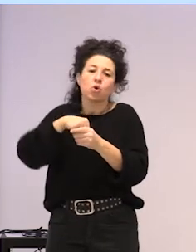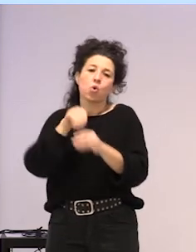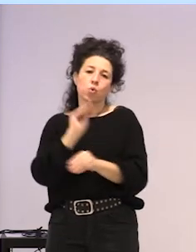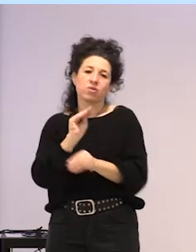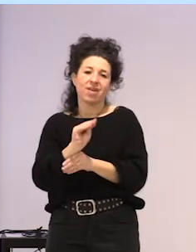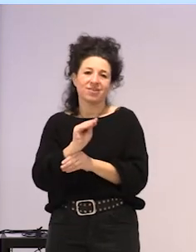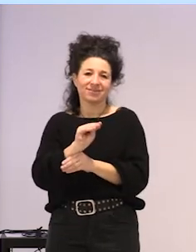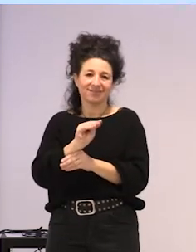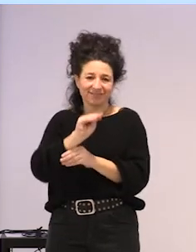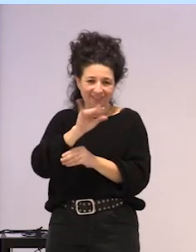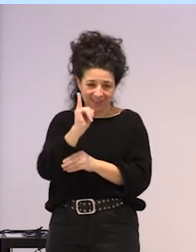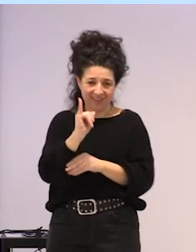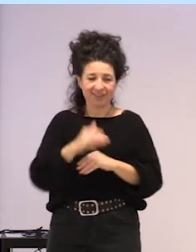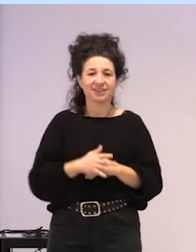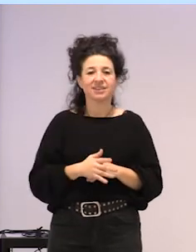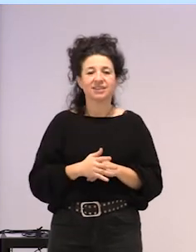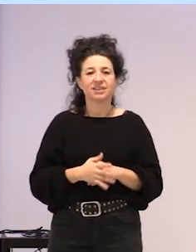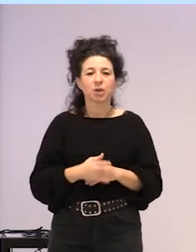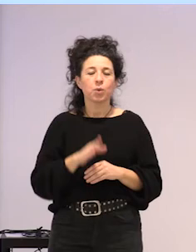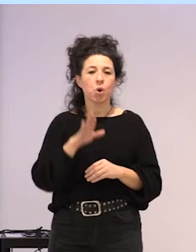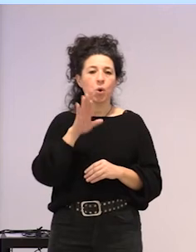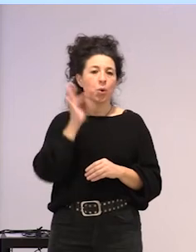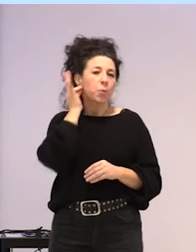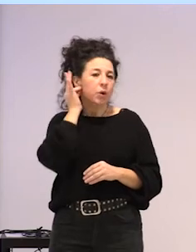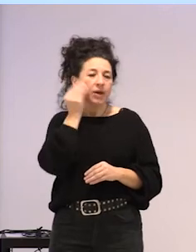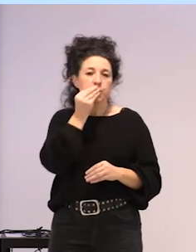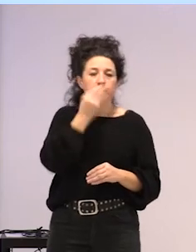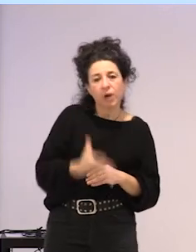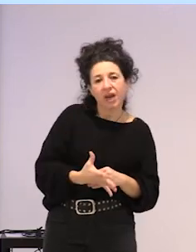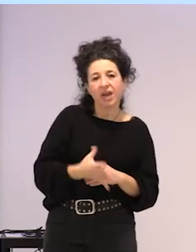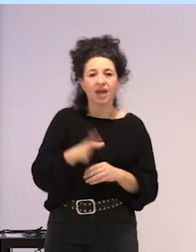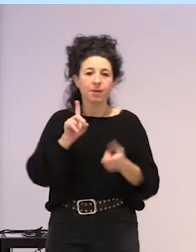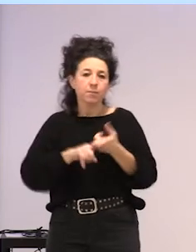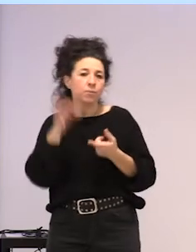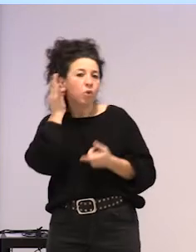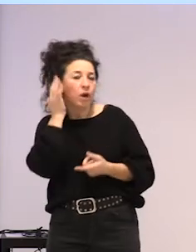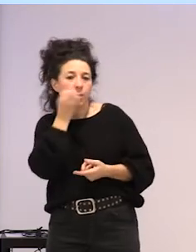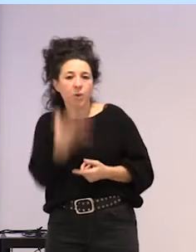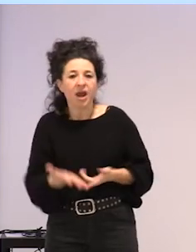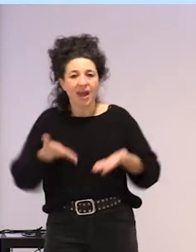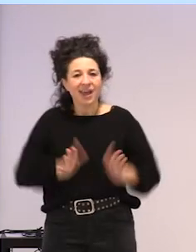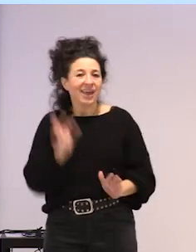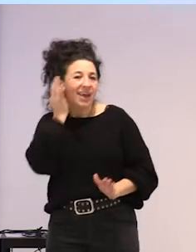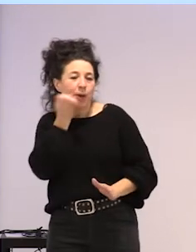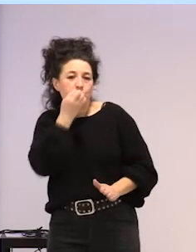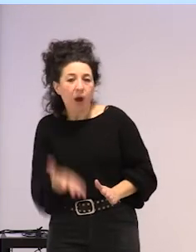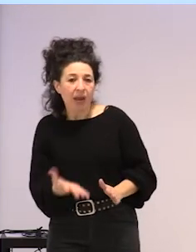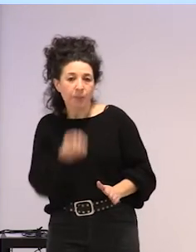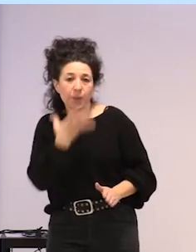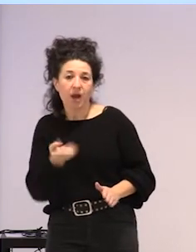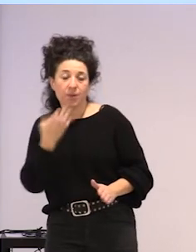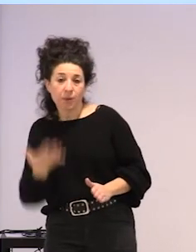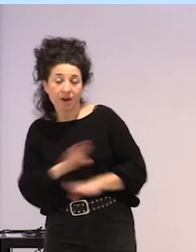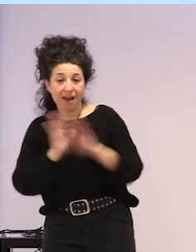emakume hon, emaste hon, ama hon, alaba hon, eta bar hon guzti horiek, jenero